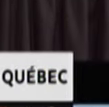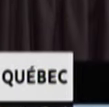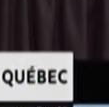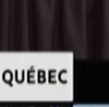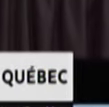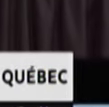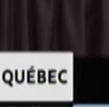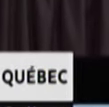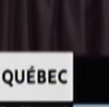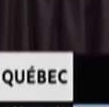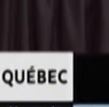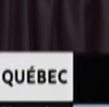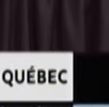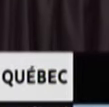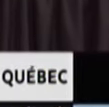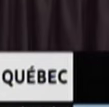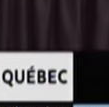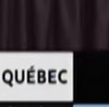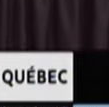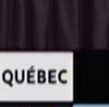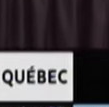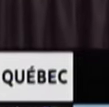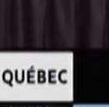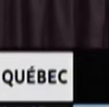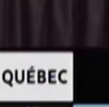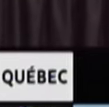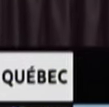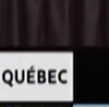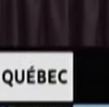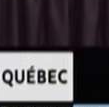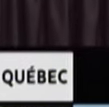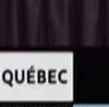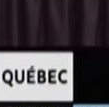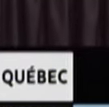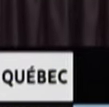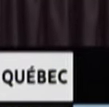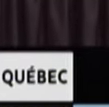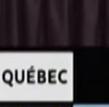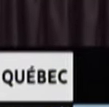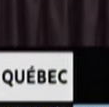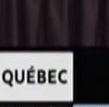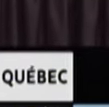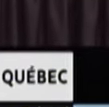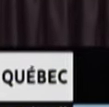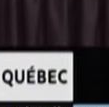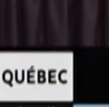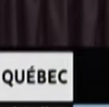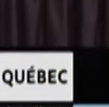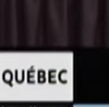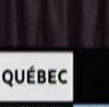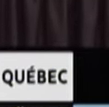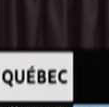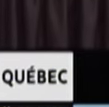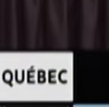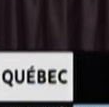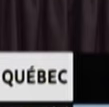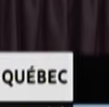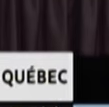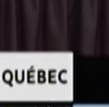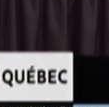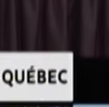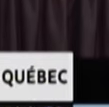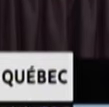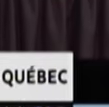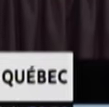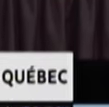Bonne semaine. Alors voilà, le ministre de la Santé, Christian Dubé, vous les voyez, directeur national aussi de santé publique du Québec, Horacio Arruda, qui